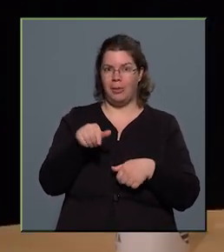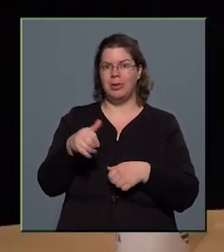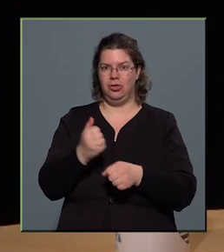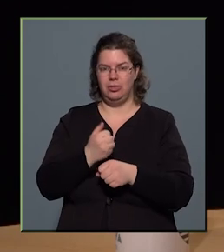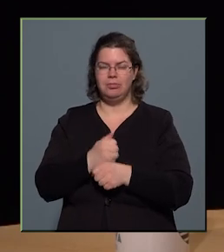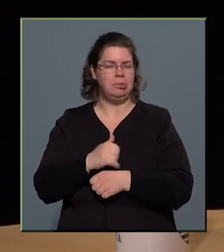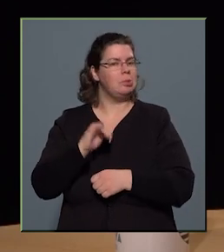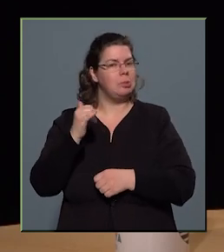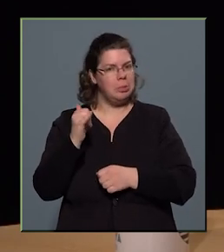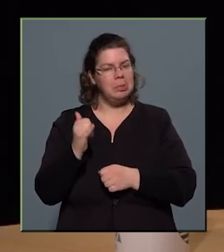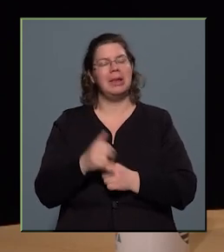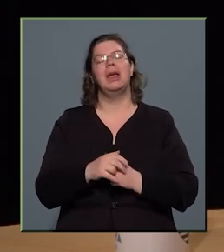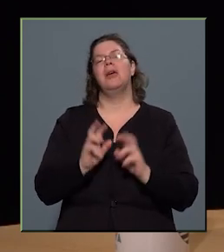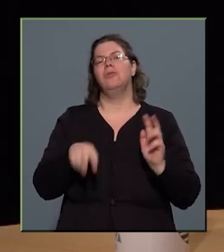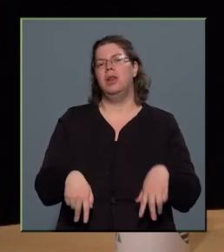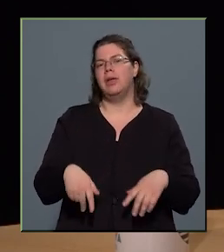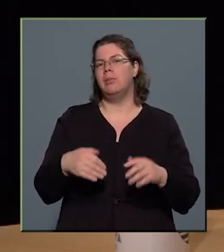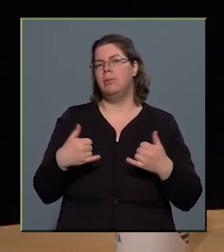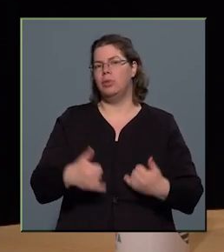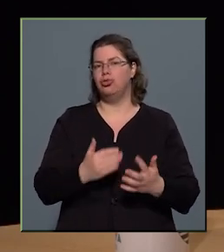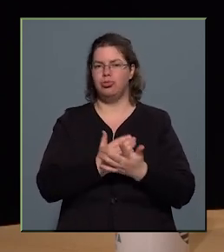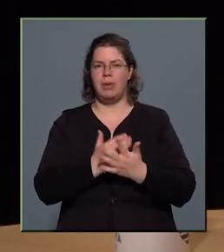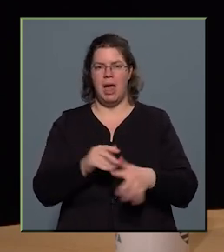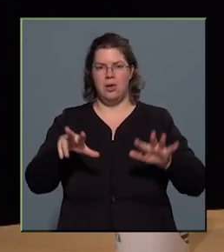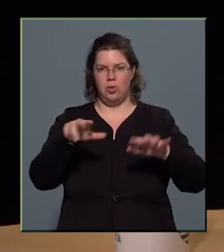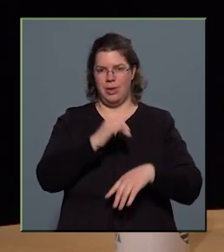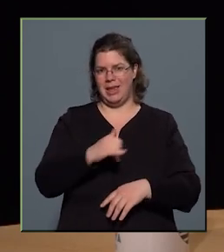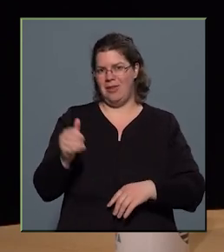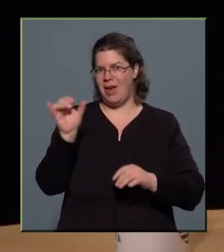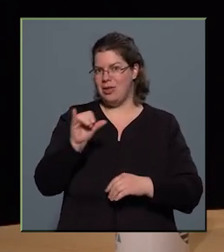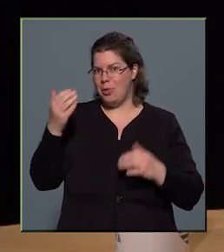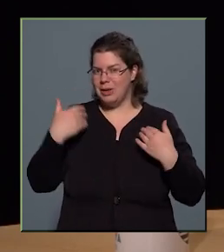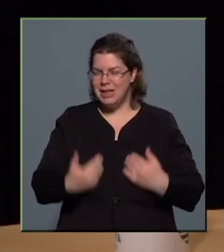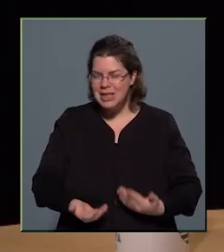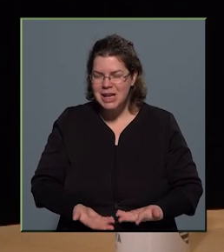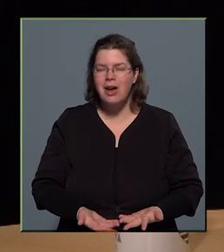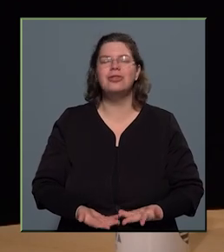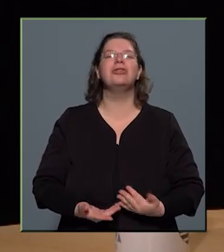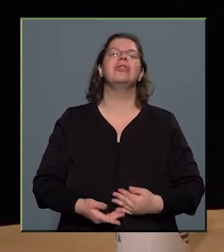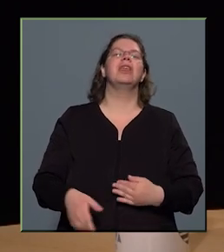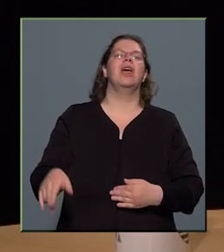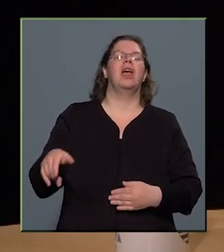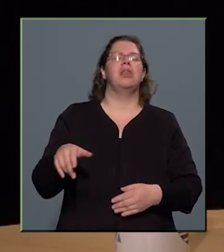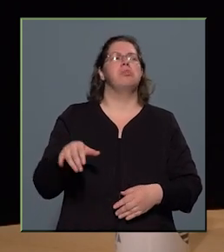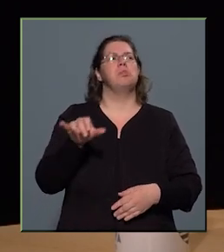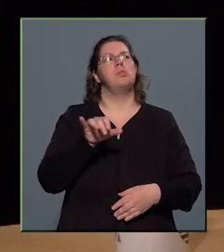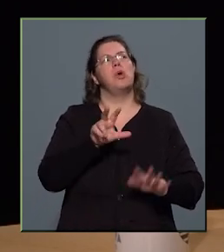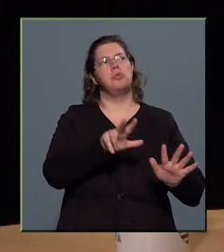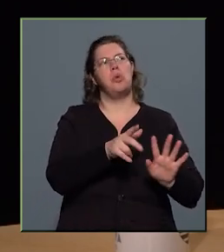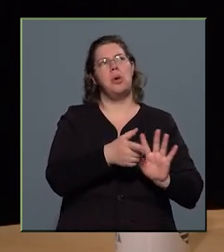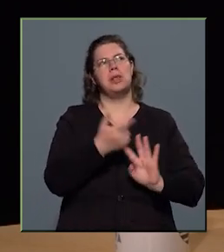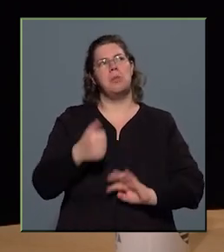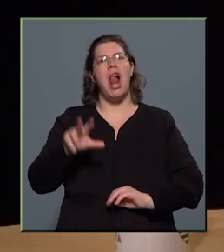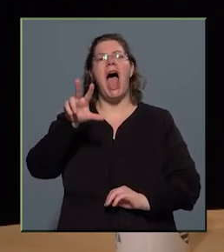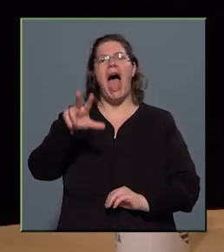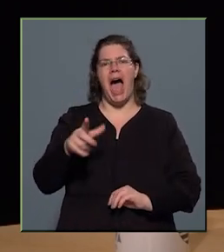Igen, tulajdonképpen, hát ugye most már nyolc éve vagyok nyugdíjban, ebből a nyolc évből három volt az, amikor elnök